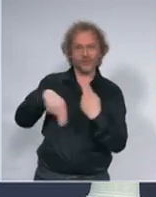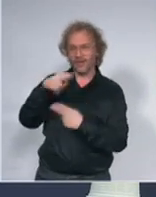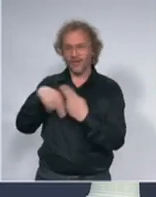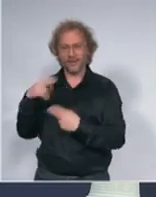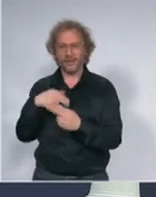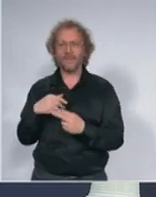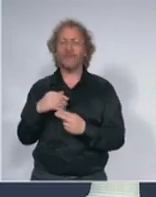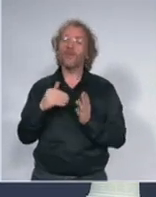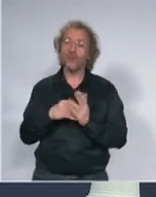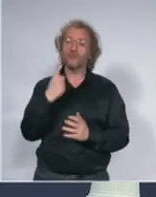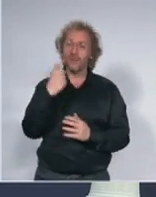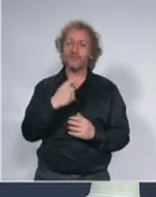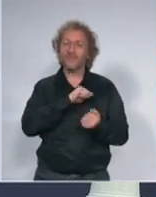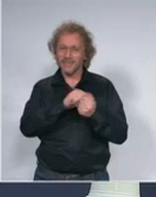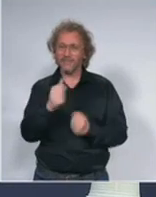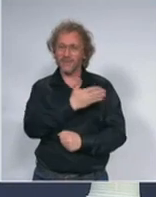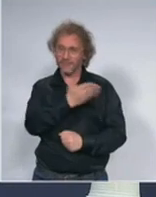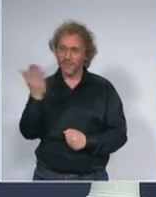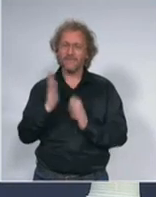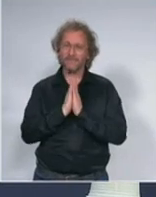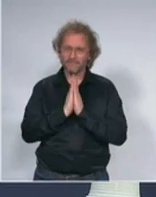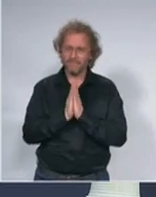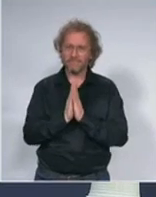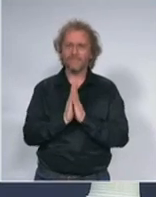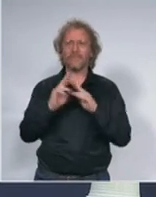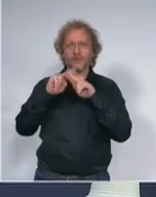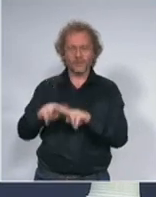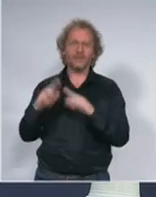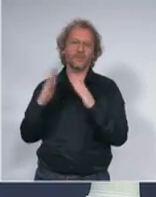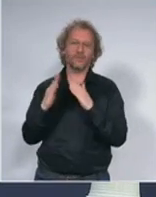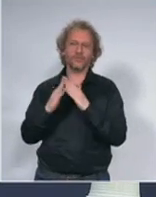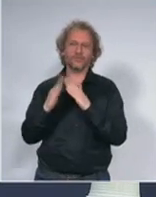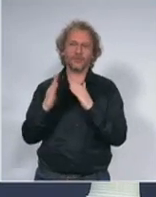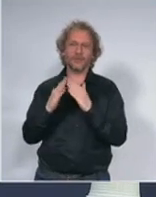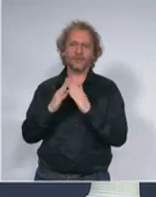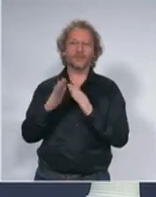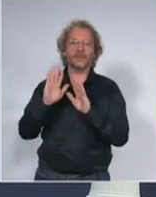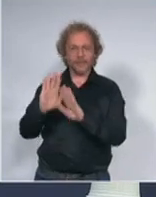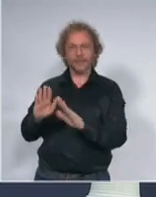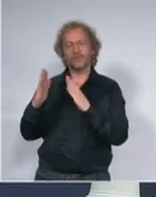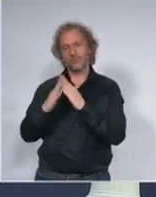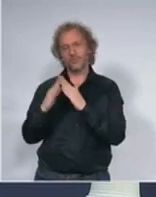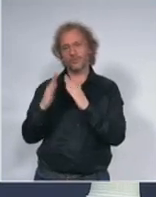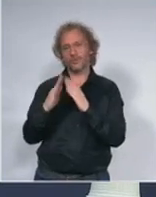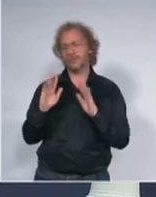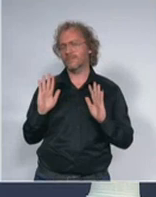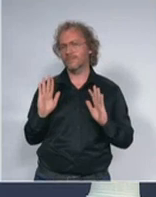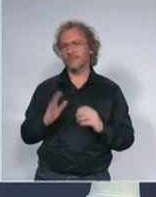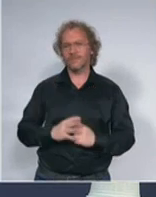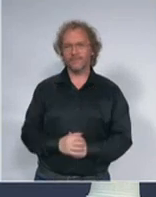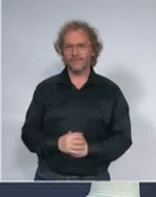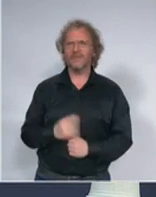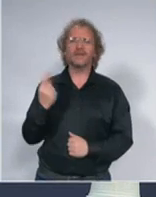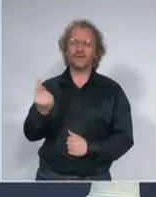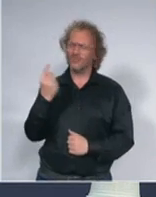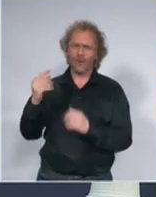svi imamo poziv da ostaju u kućama da budu kod kuće da ostanu u samo izolaciji